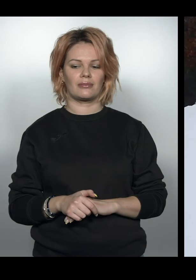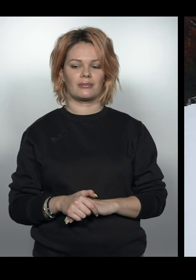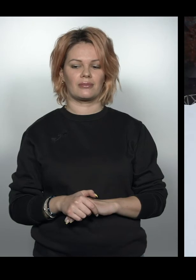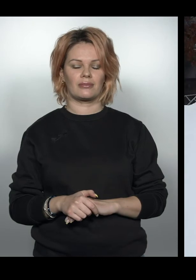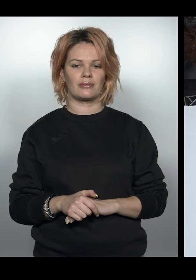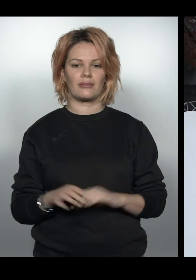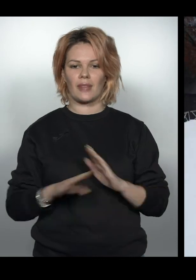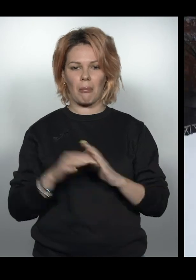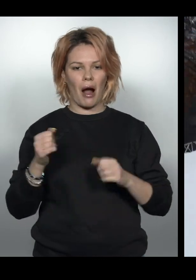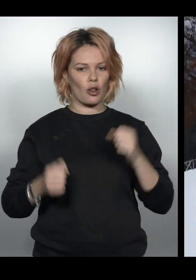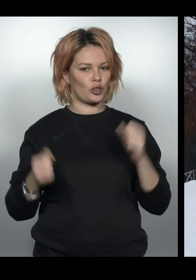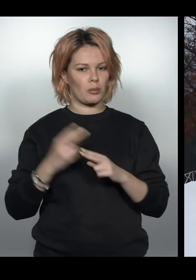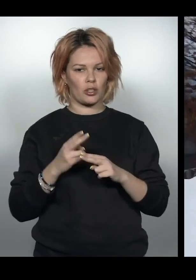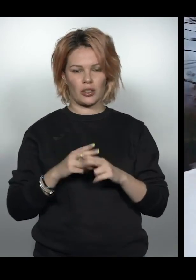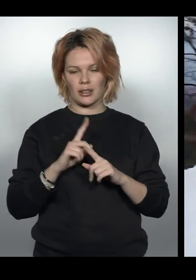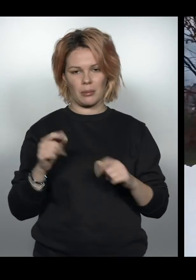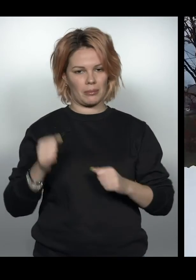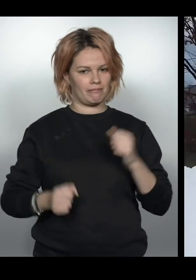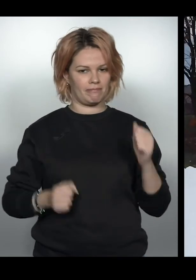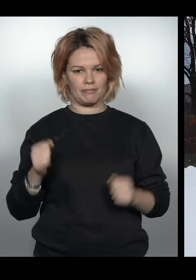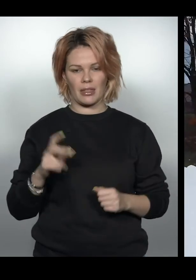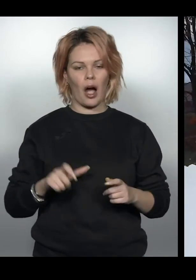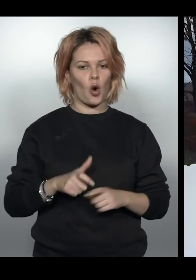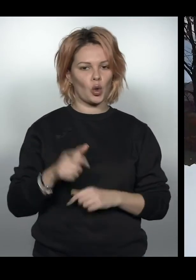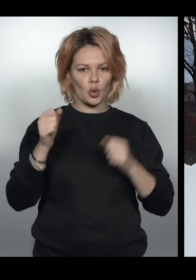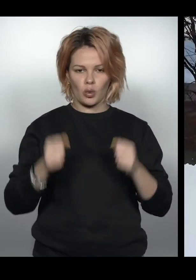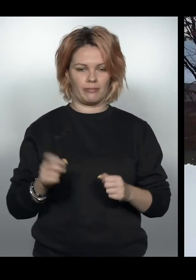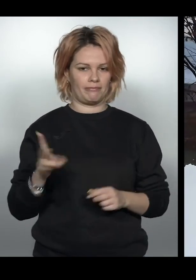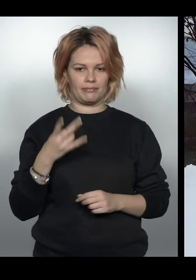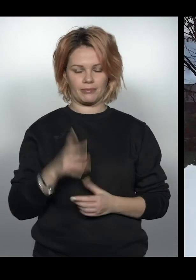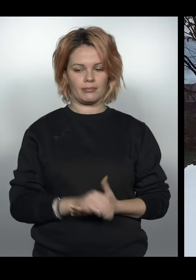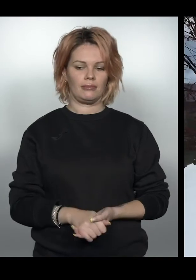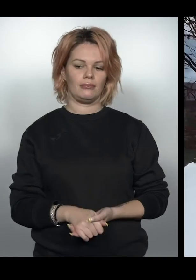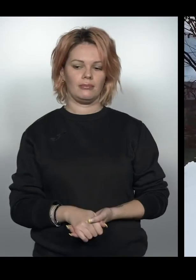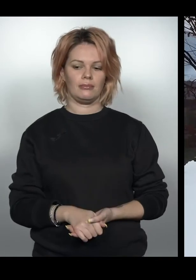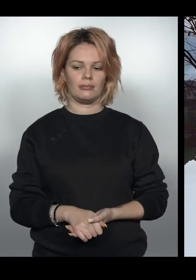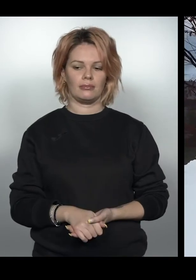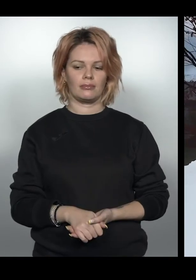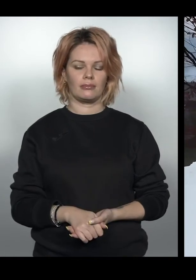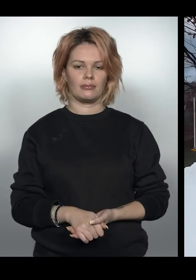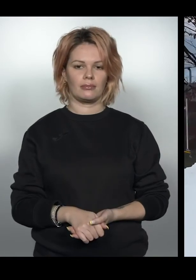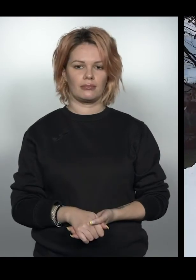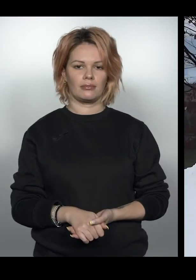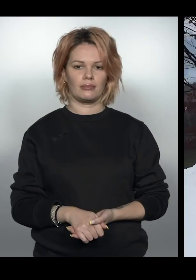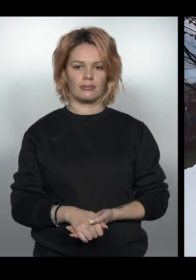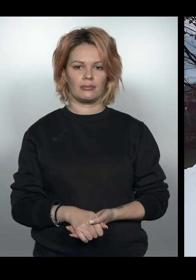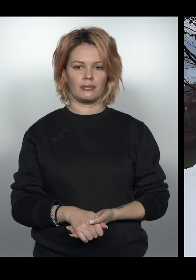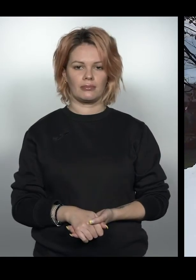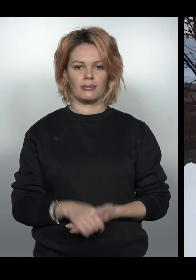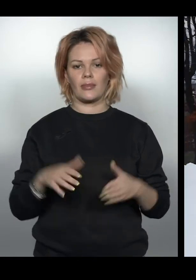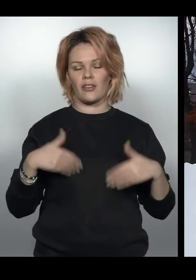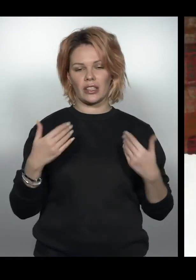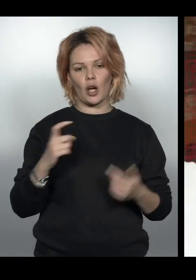Так. Палочки мішають. Не можна втикати палочки на ходу сюди. Все.